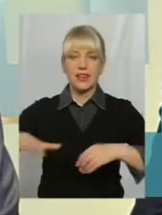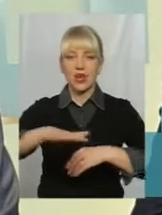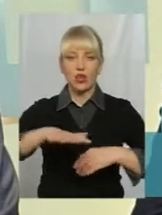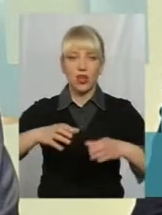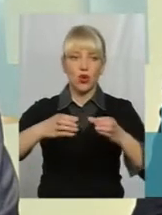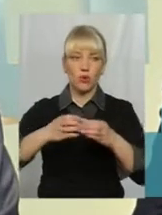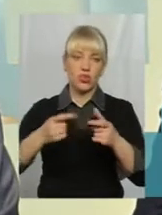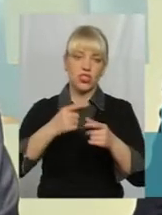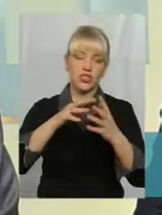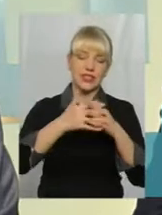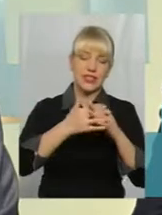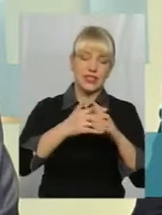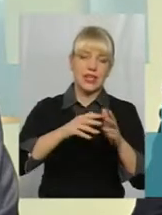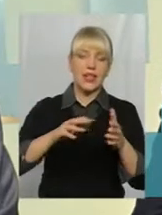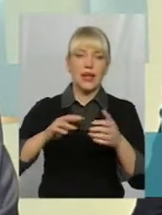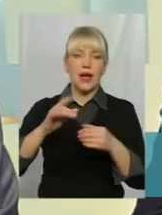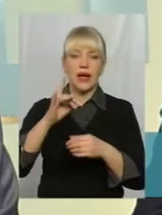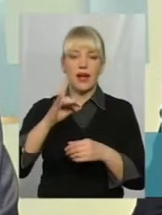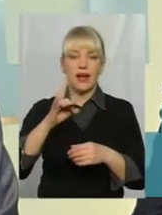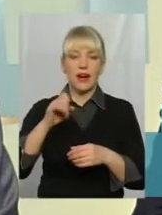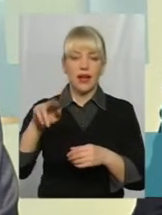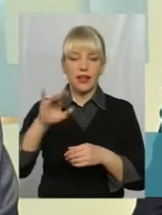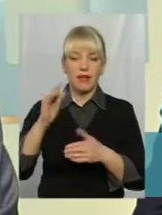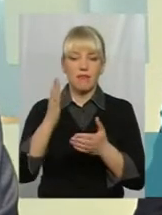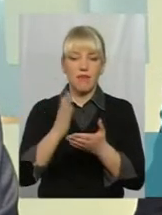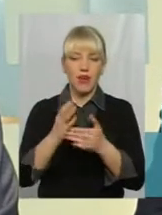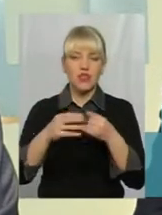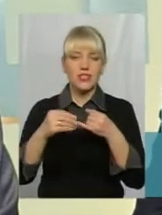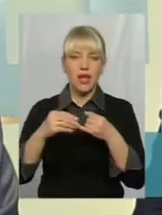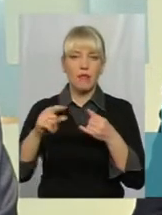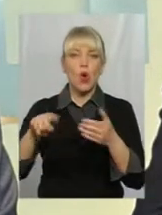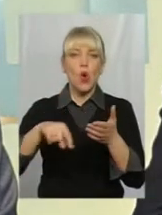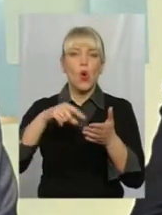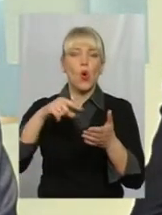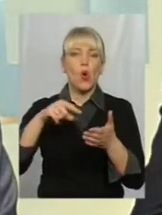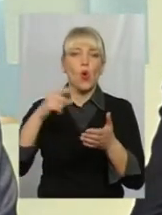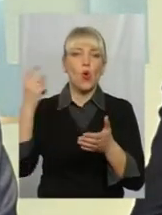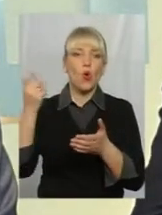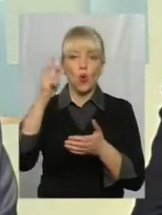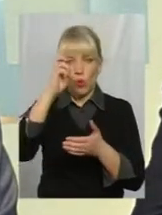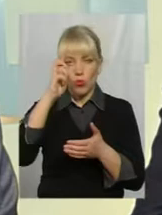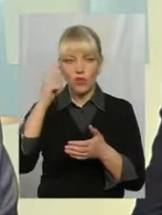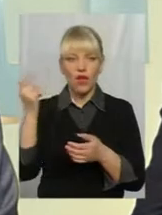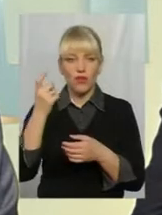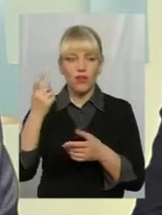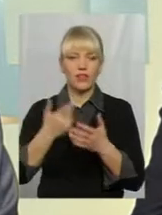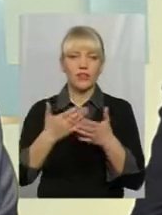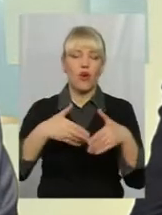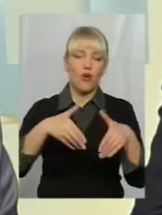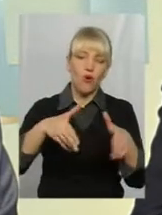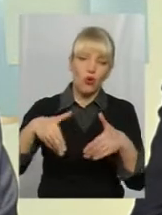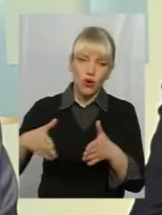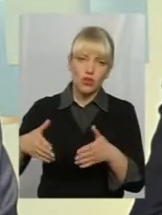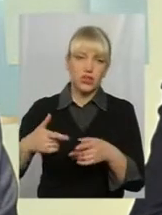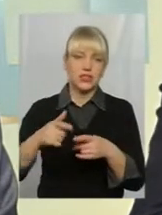сільські, селищні, міські ради вони мають землі комунальної власності, тобто ті, які в населених пунктах. Тобто, ті ж самі городи сьогодні вже говорили,